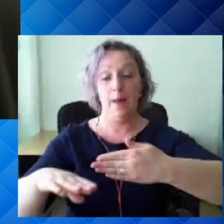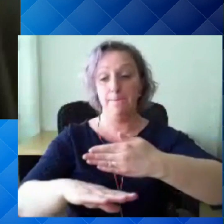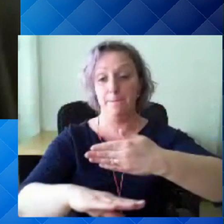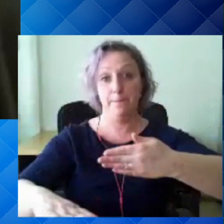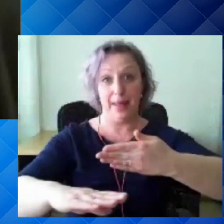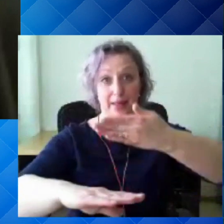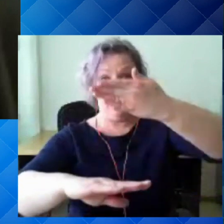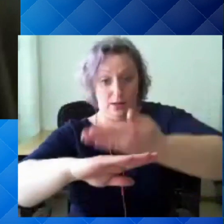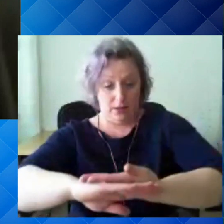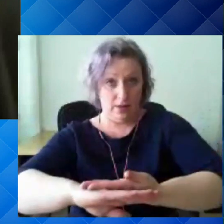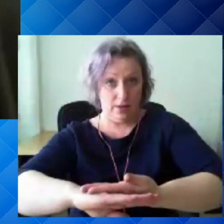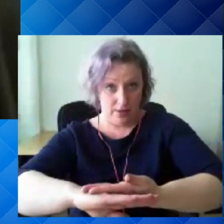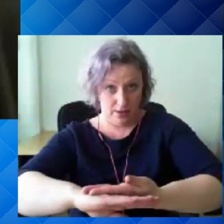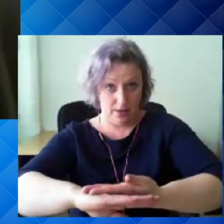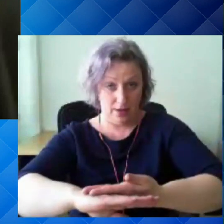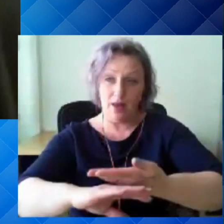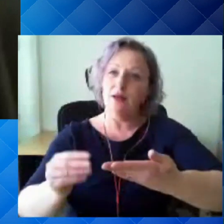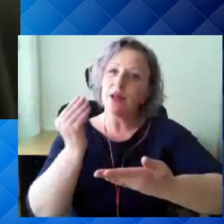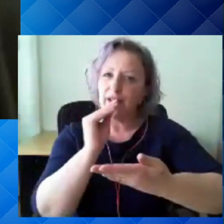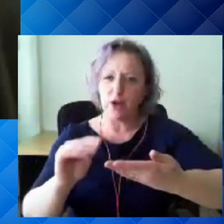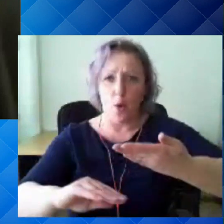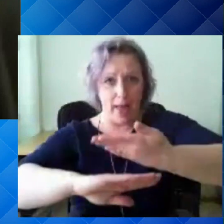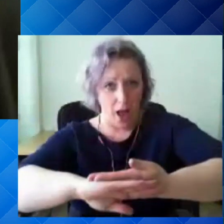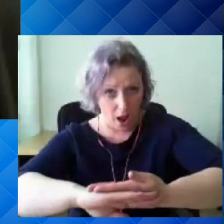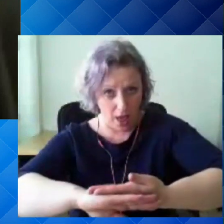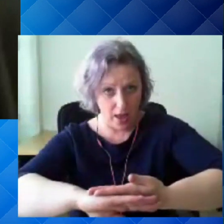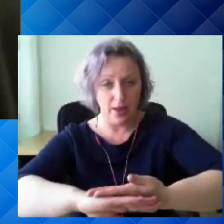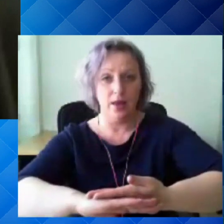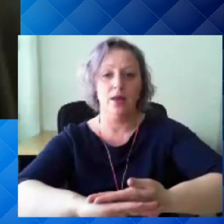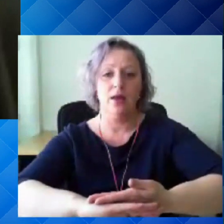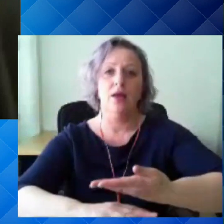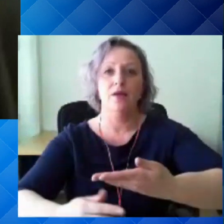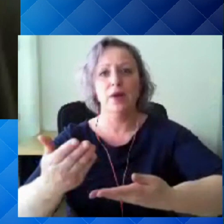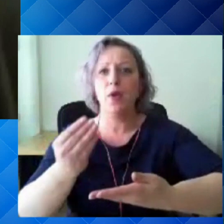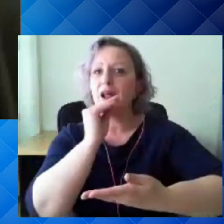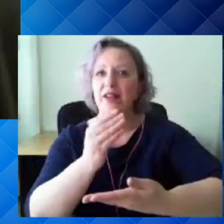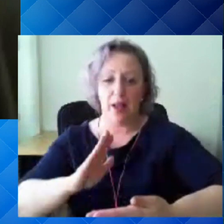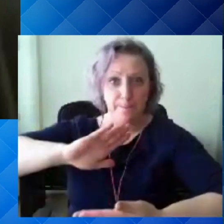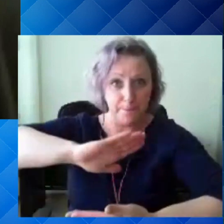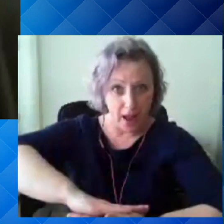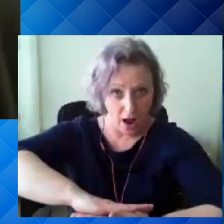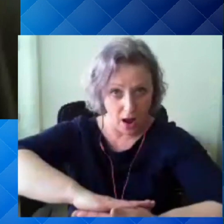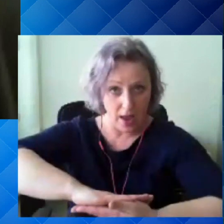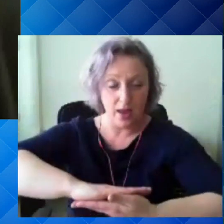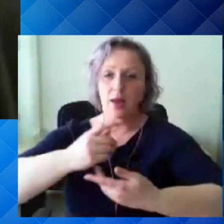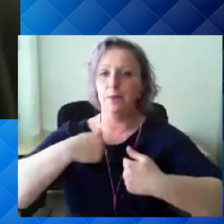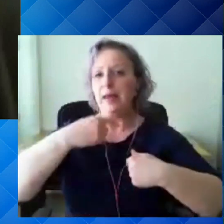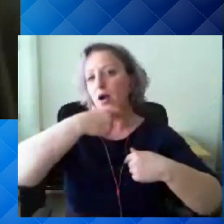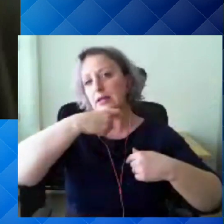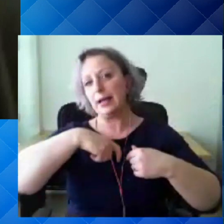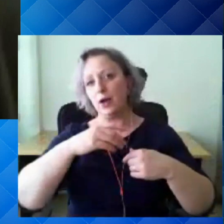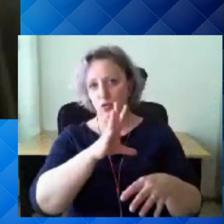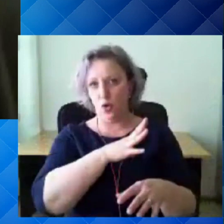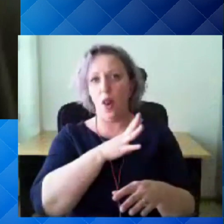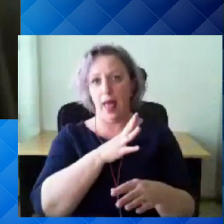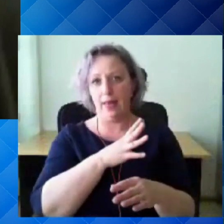selle välispinna siis nii-öelda mingi salfrätiku peale, katame ta pealt ka veel salfrätikuga, siis mina isiklikult olen neid